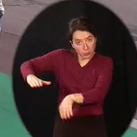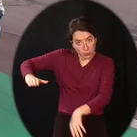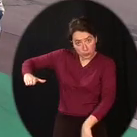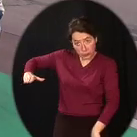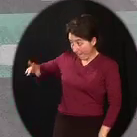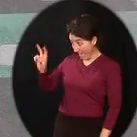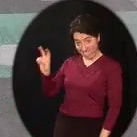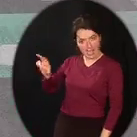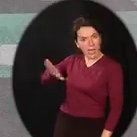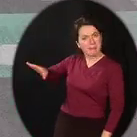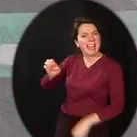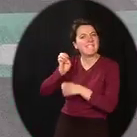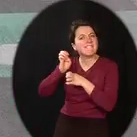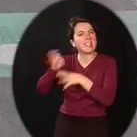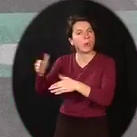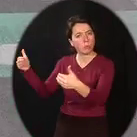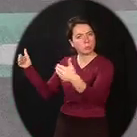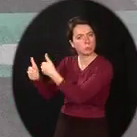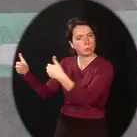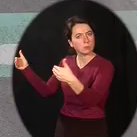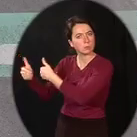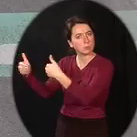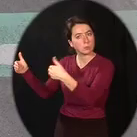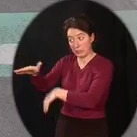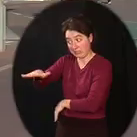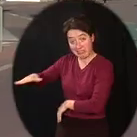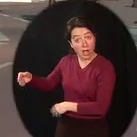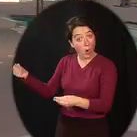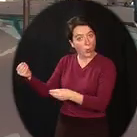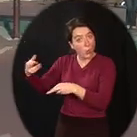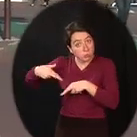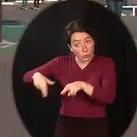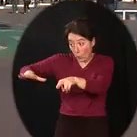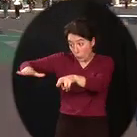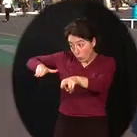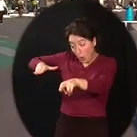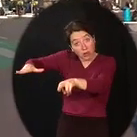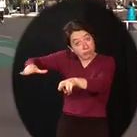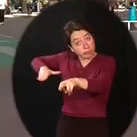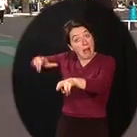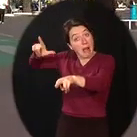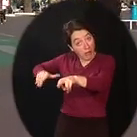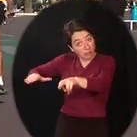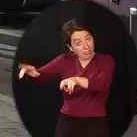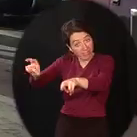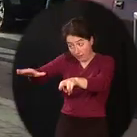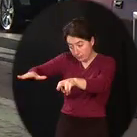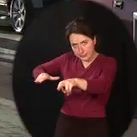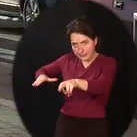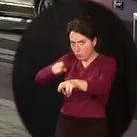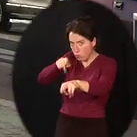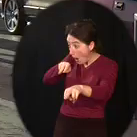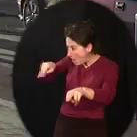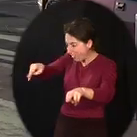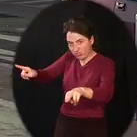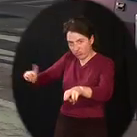Ce marquage au sol, c'est une piste cyclable réservée au vélo. Elle se trouve sur le trottoir et vous devez éviter de marcher dessus. Il